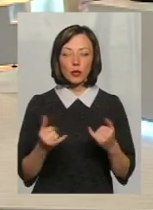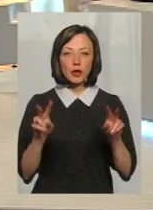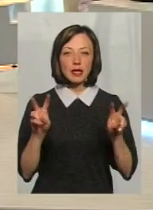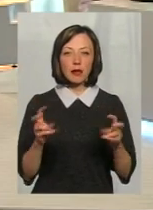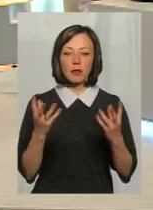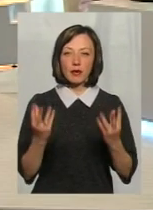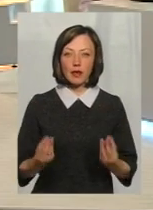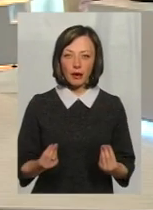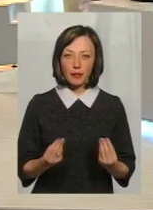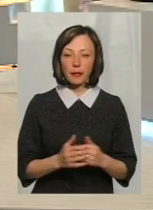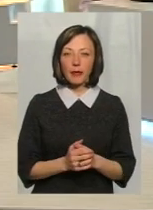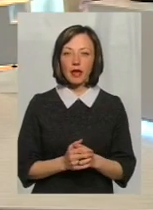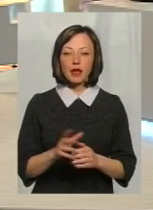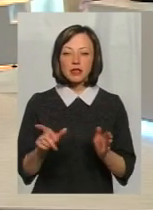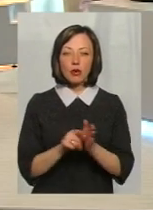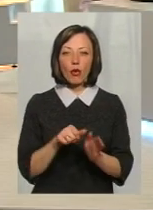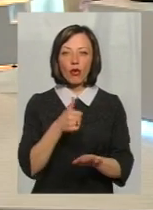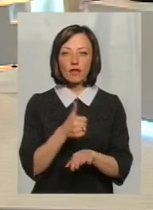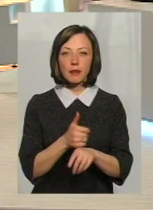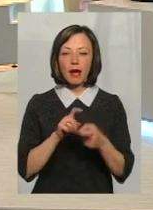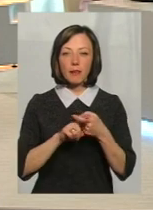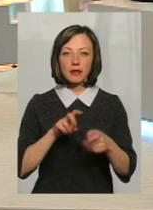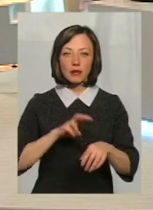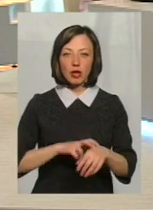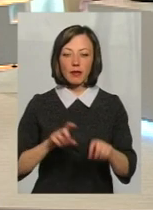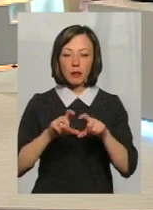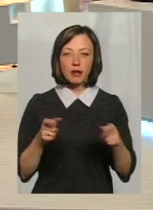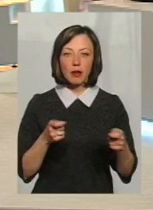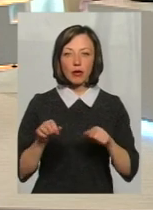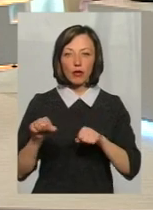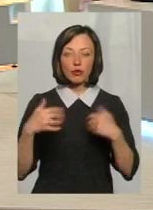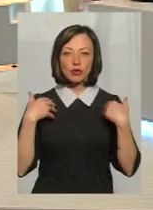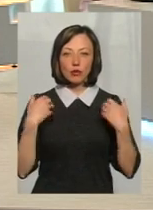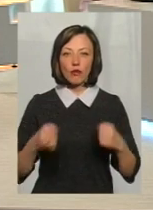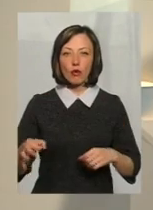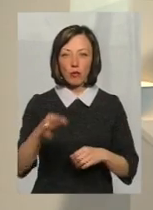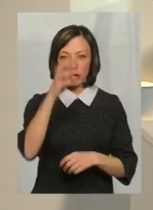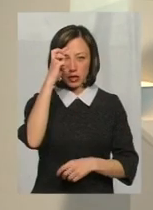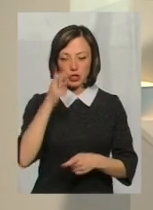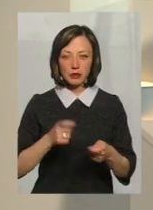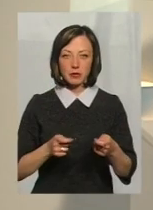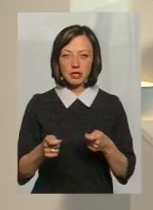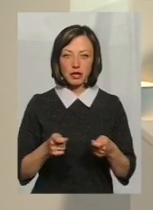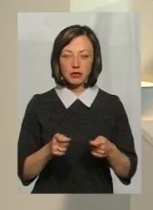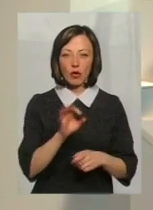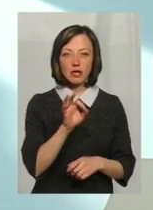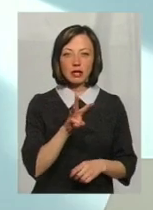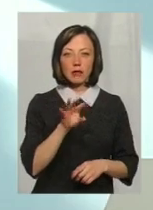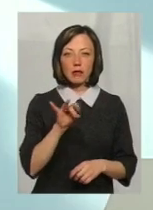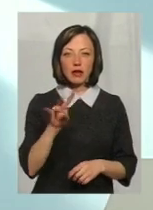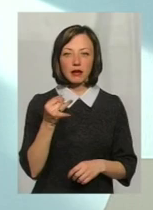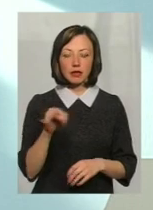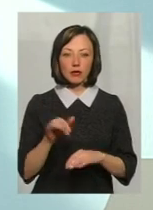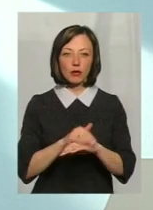темі дня з головним епідеміологом Департаменту охорони здоров'я Хмельницької облдержадміністрації Олександром Мирним. Добрий